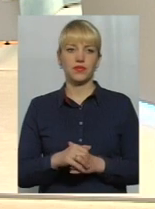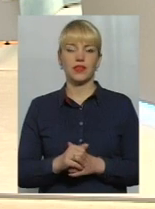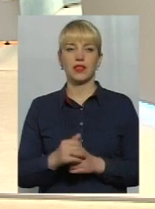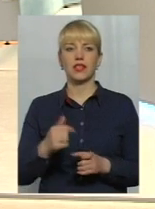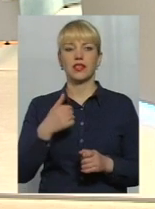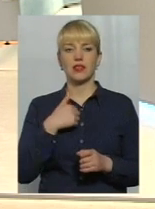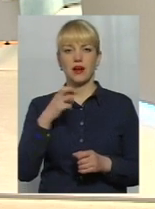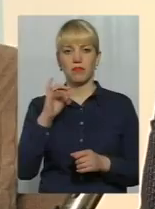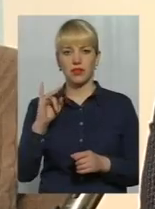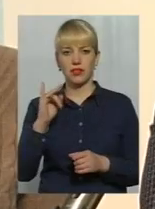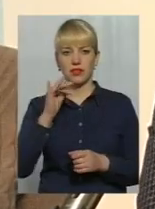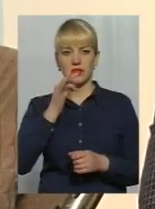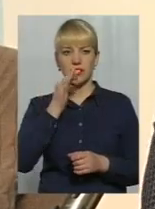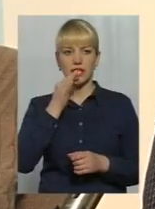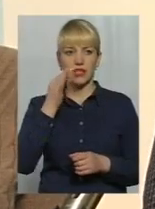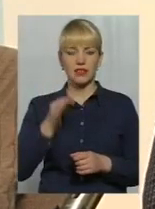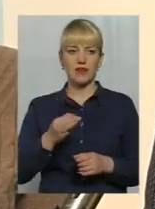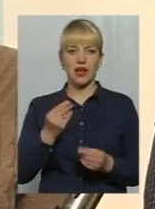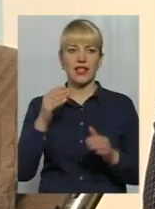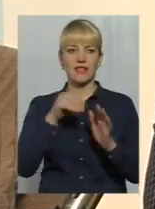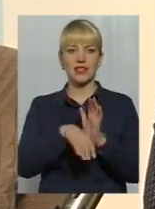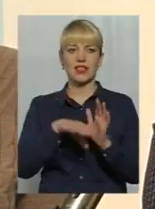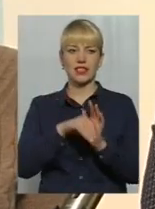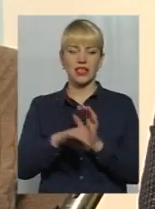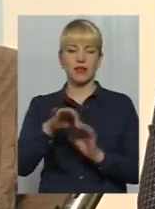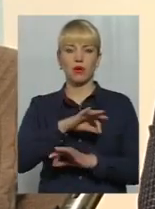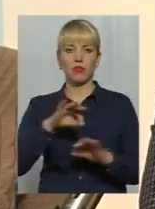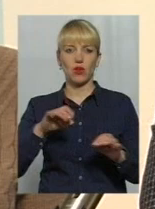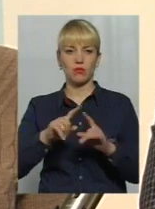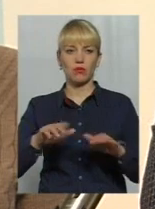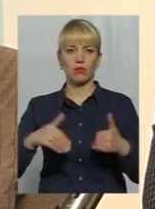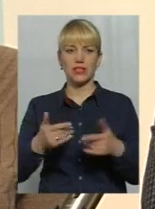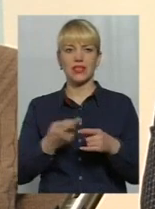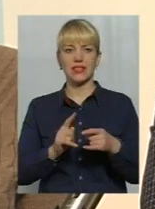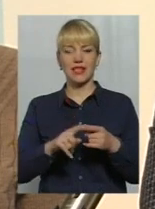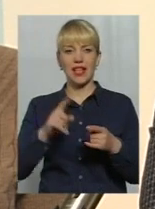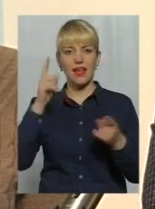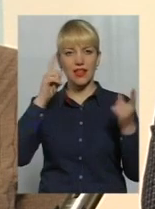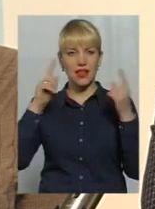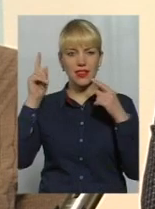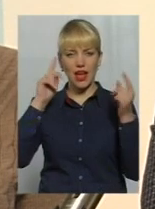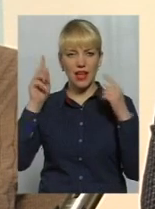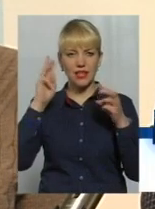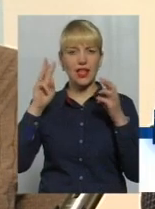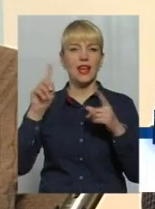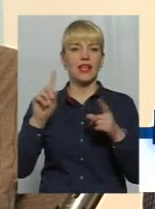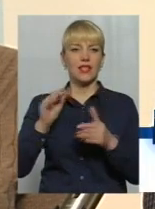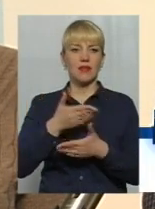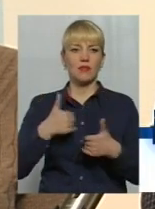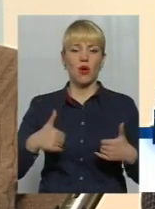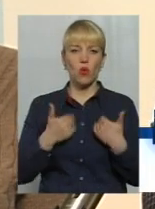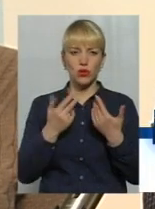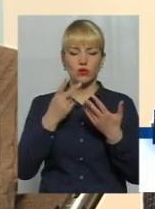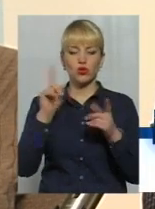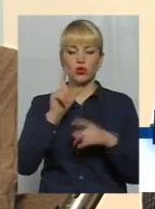назвав їх не інвестиційними проектами чи пропозиціями. Це, скажімо, такі ідеї, які ми хочемо, щоб люди